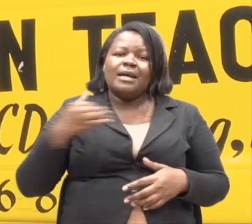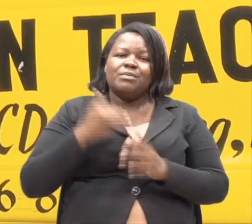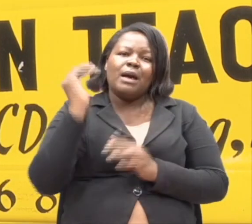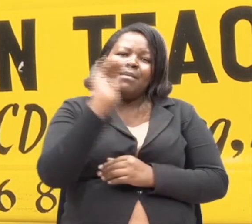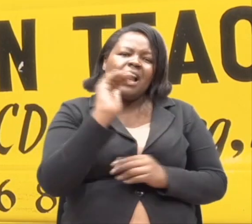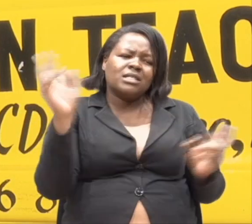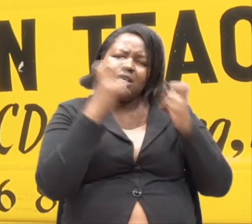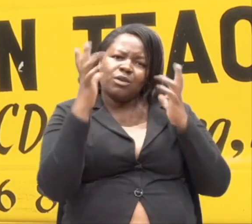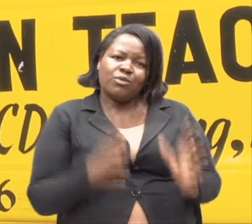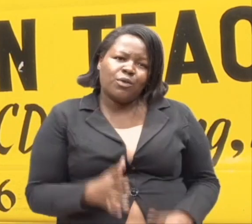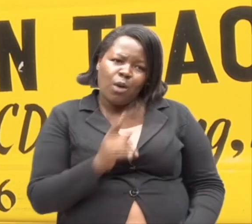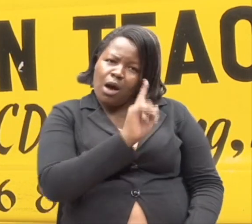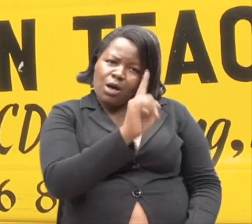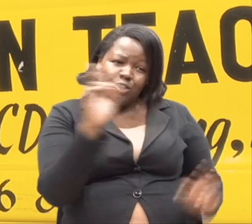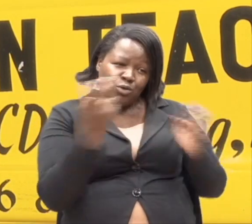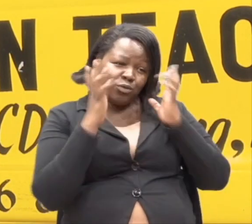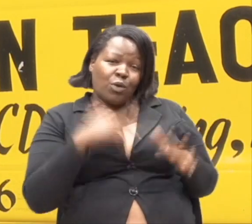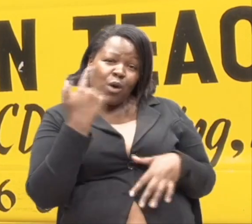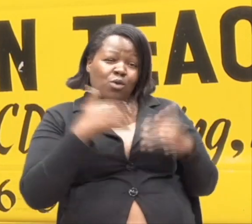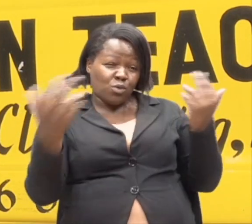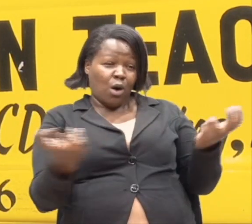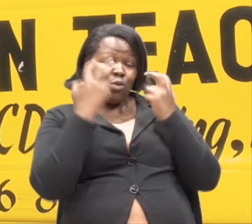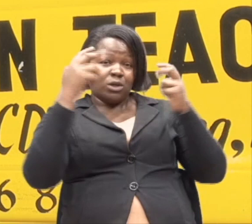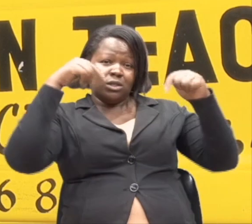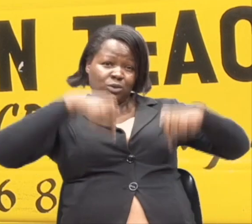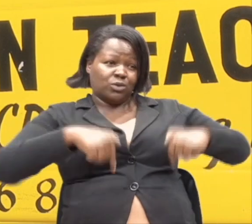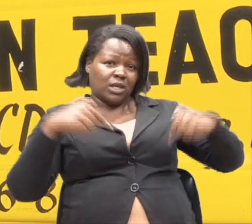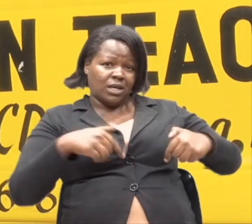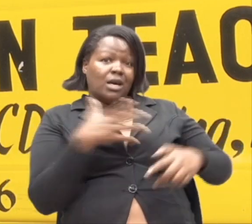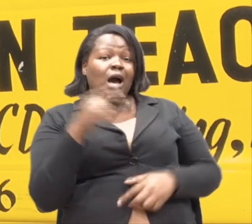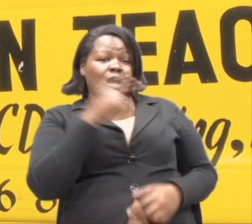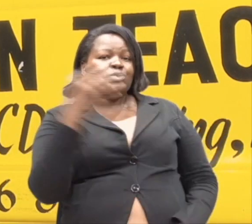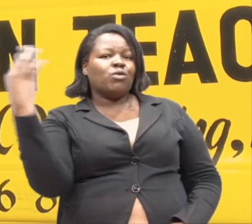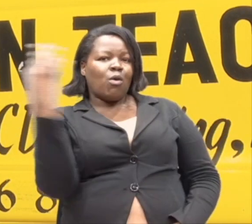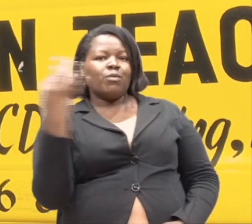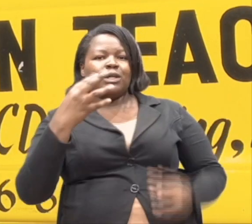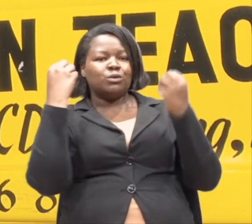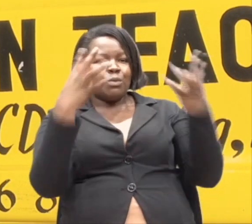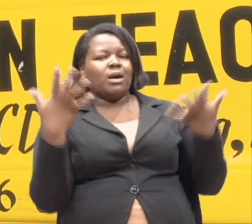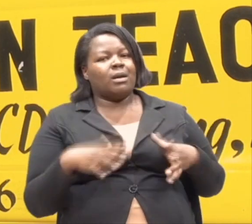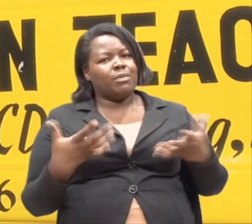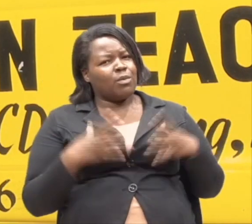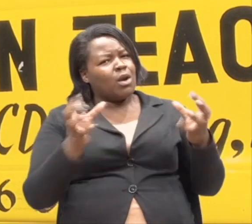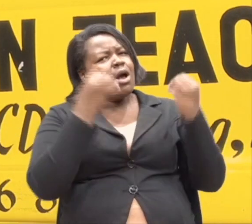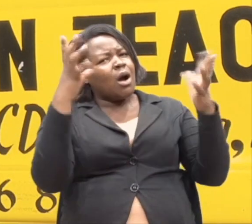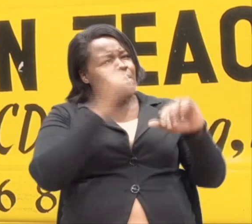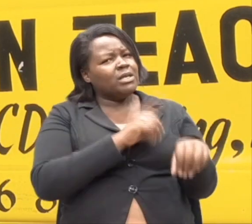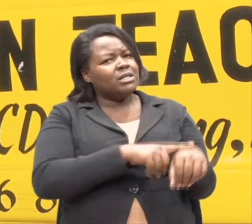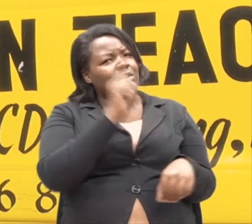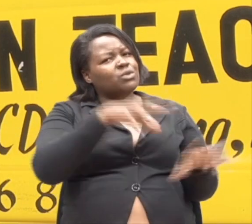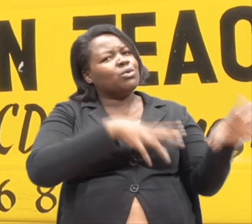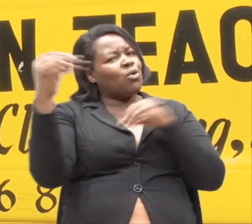ninauliza mutazamaji. Jeewewe mutazamaji ambao natutazama siku ya leo. Na umehubiria watu wengi. Nimana